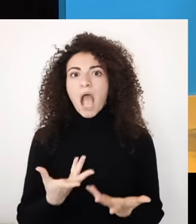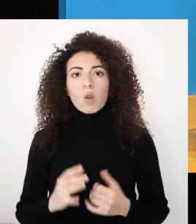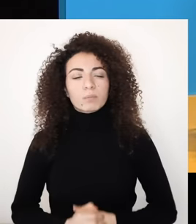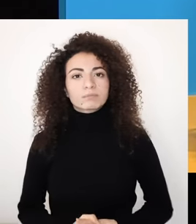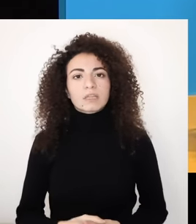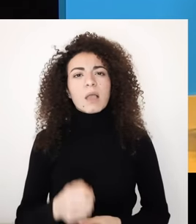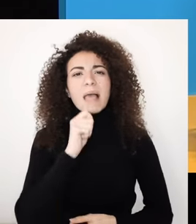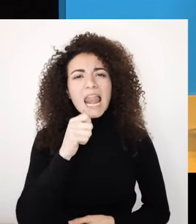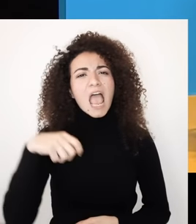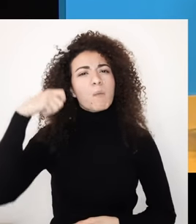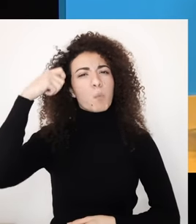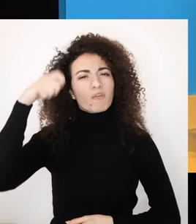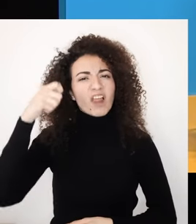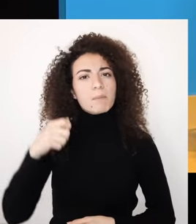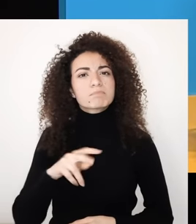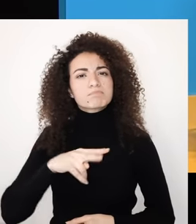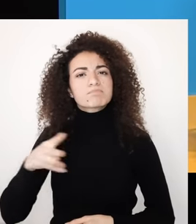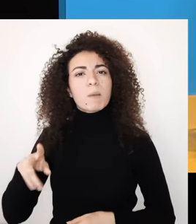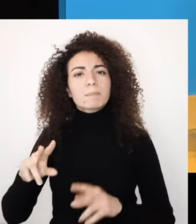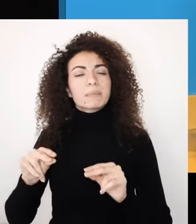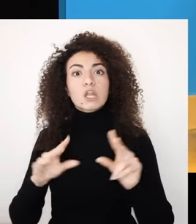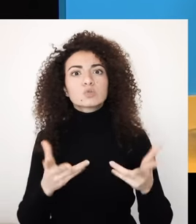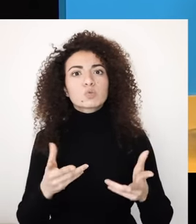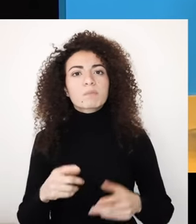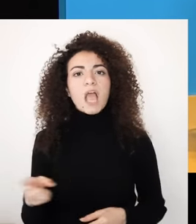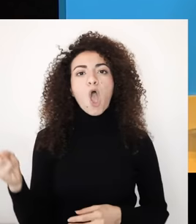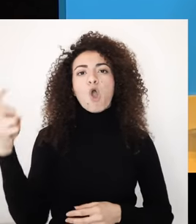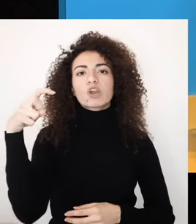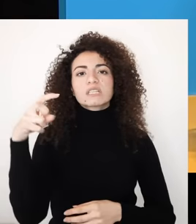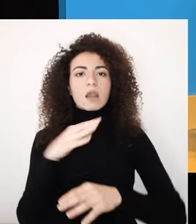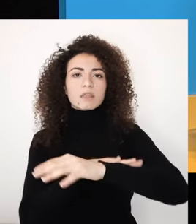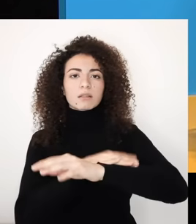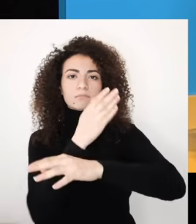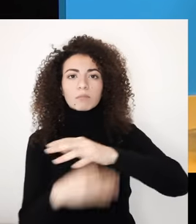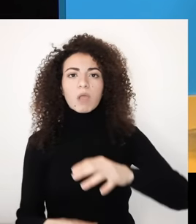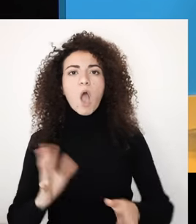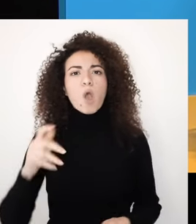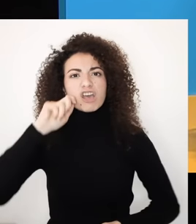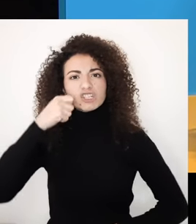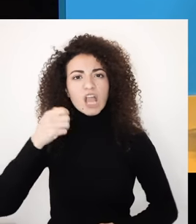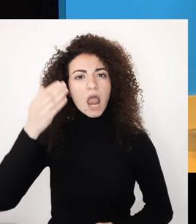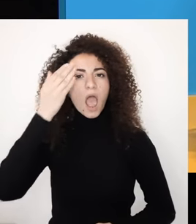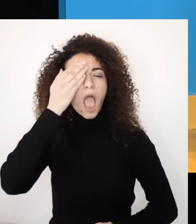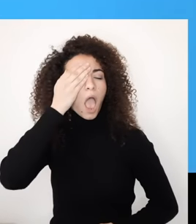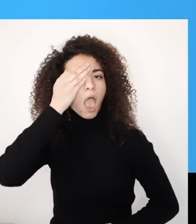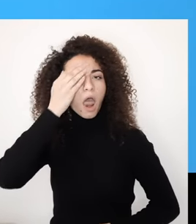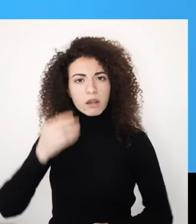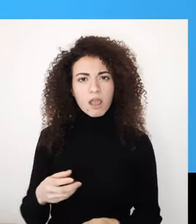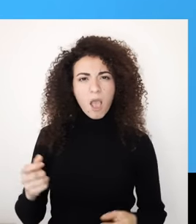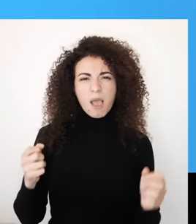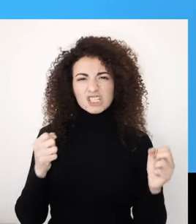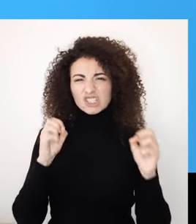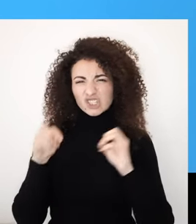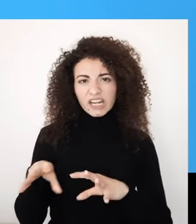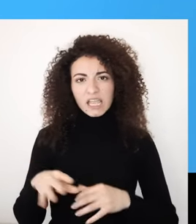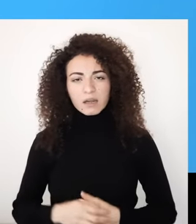الجسدية الظاهرة لتجسيد أدوار الشر كالقرصان المبتورة الياد أو الرجل ذو العين الواحدة وبالأفلام